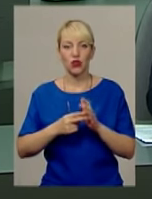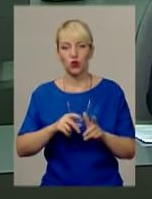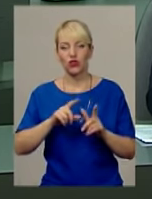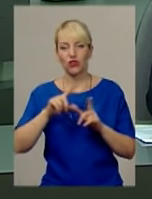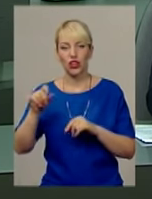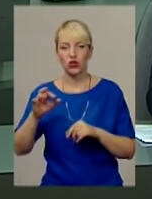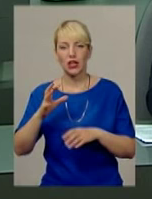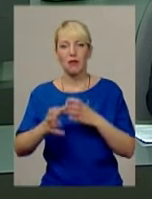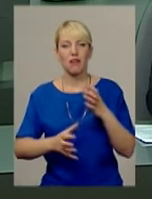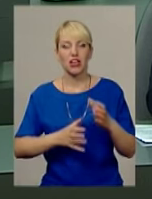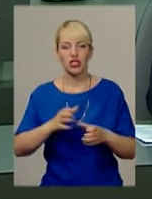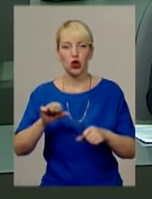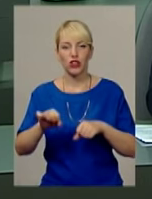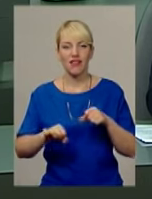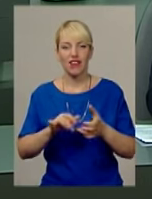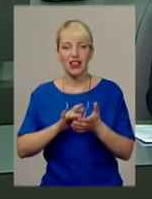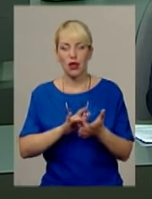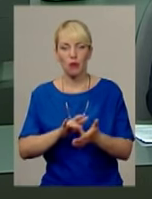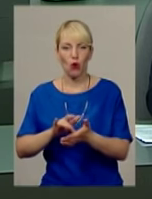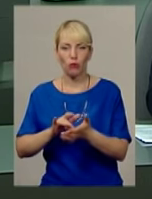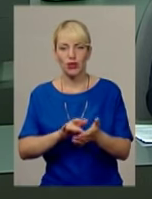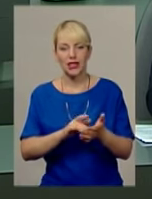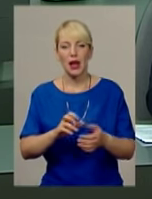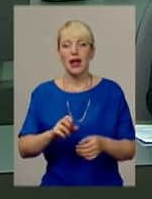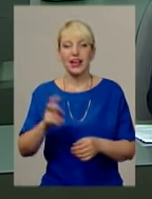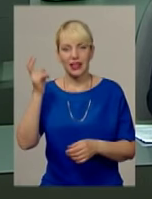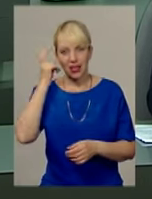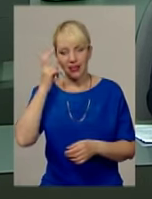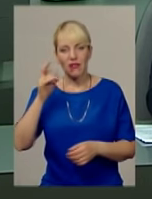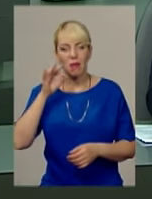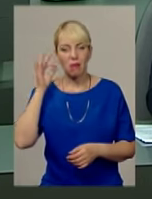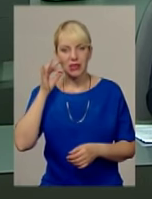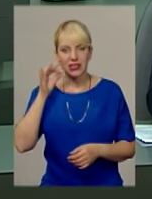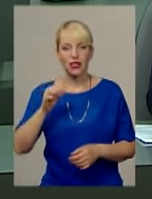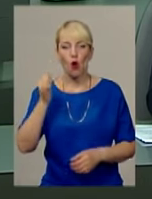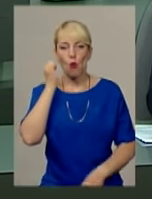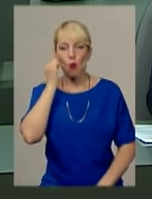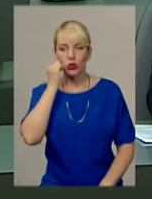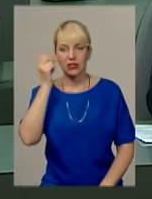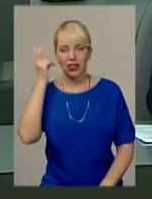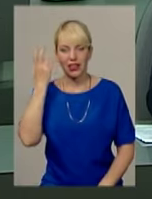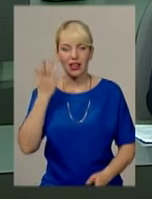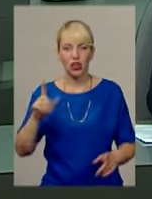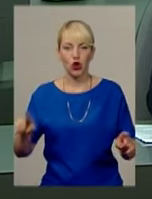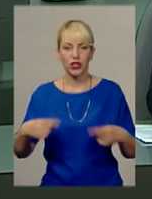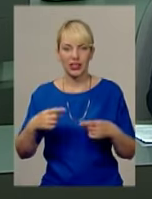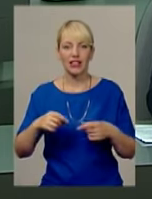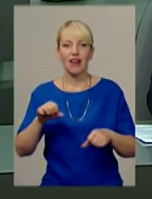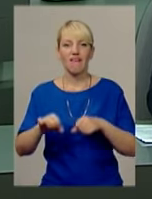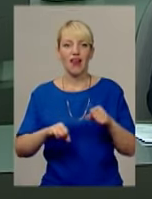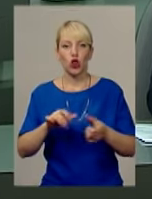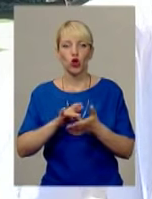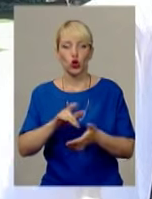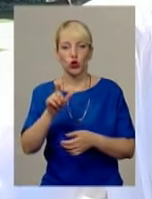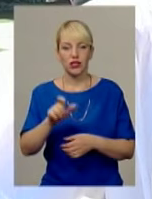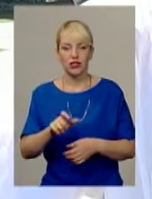міжнародний велопробіг за маршрутом «Київ-Мінськ-Москва-Київ», який організовує «Велоторист із Грузії».